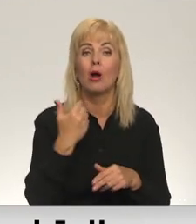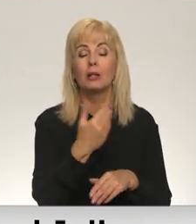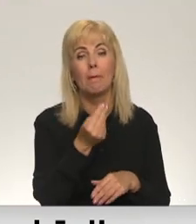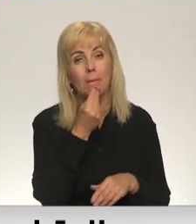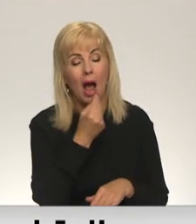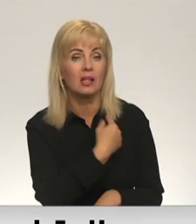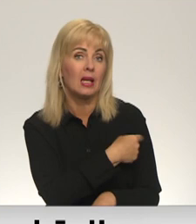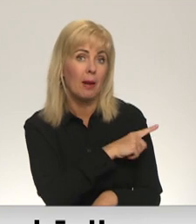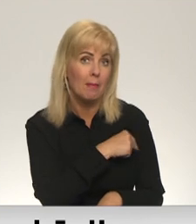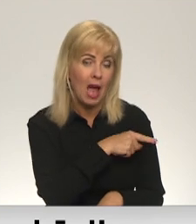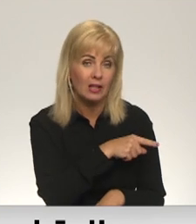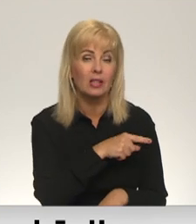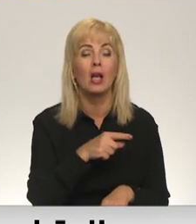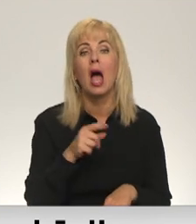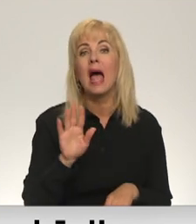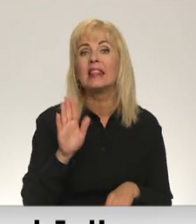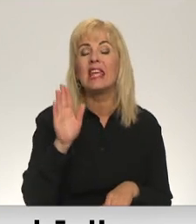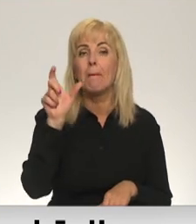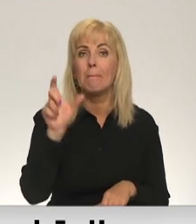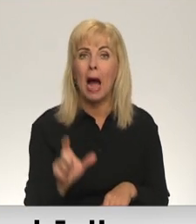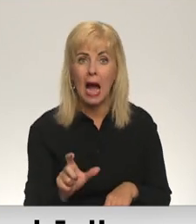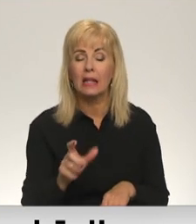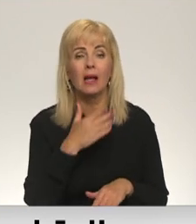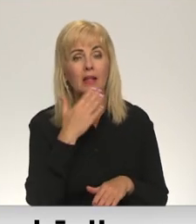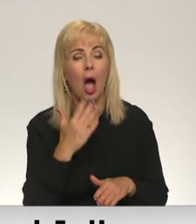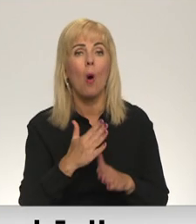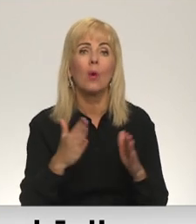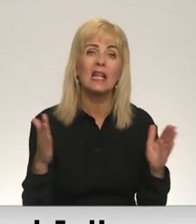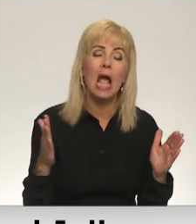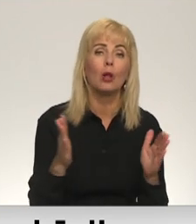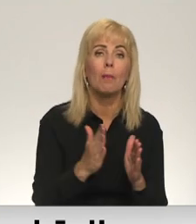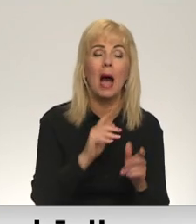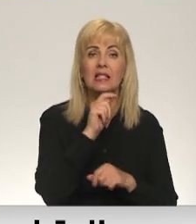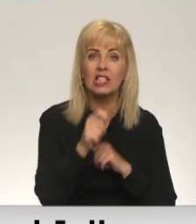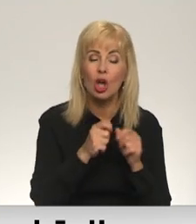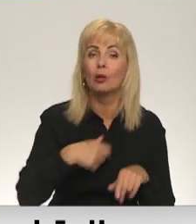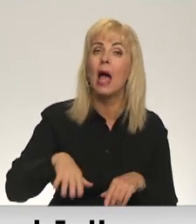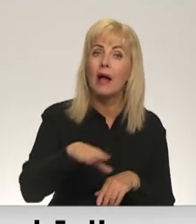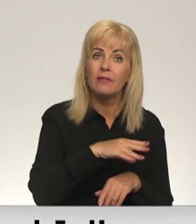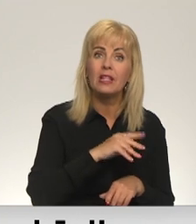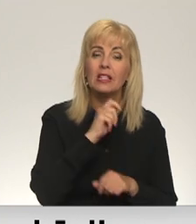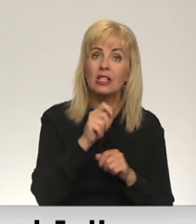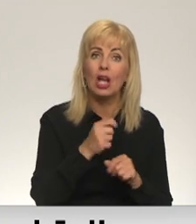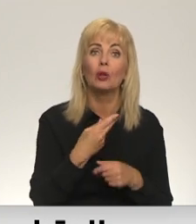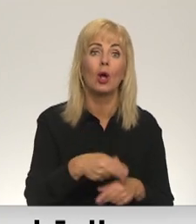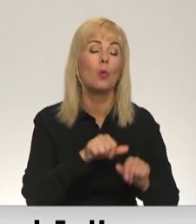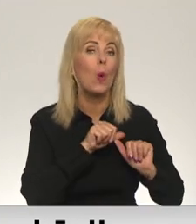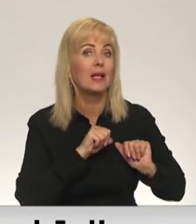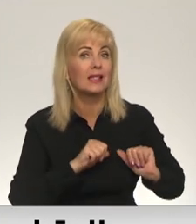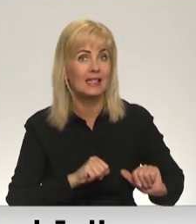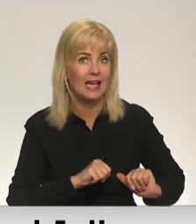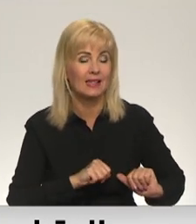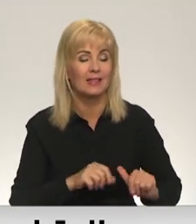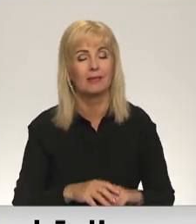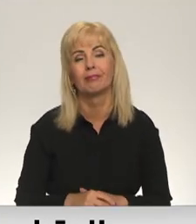medicīnai. Rūta Dimanta gan uzsver, ka nav lielu vai mazu ziedojumu, visi ziedojumi ir nosirds. Āja Kīns,